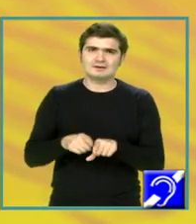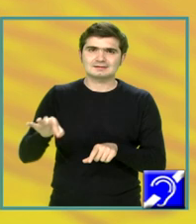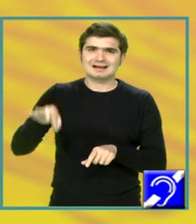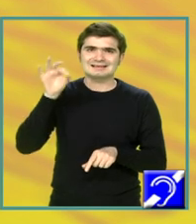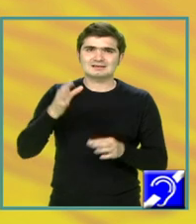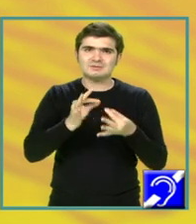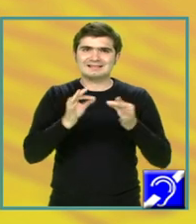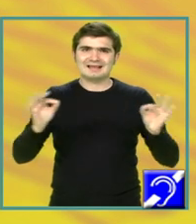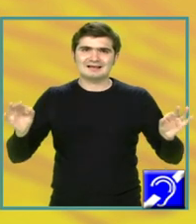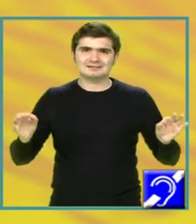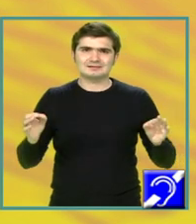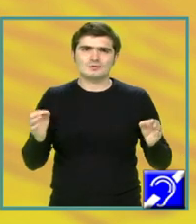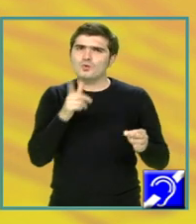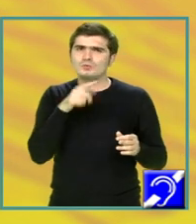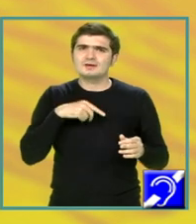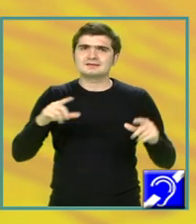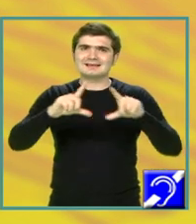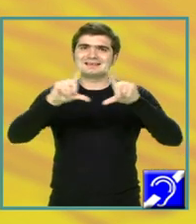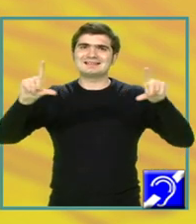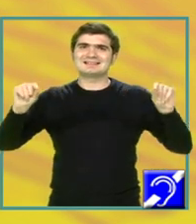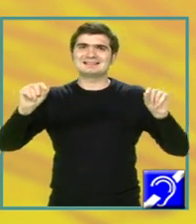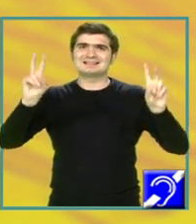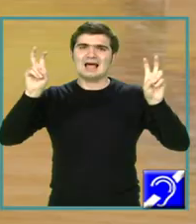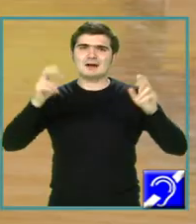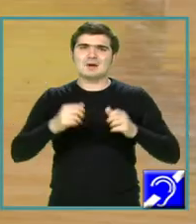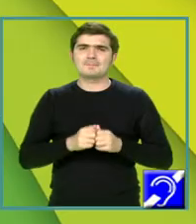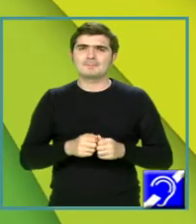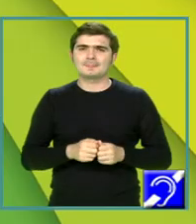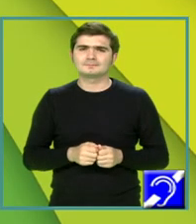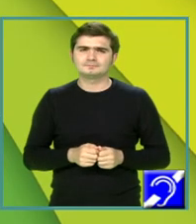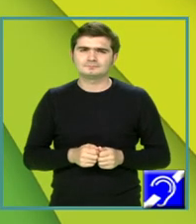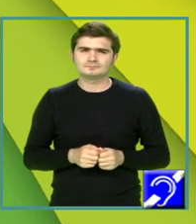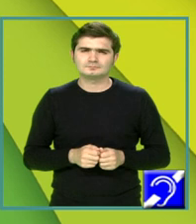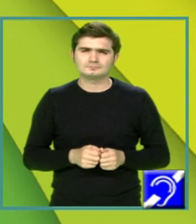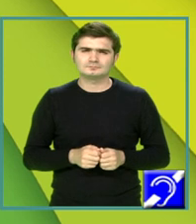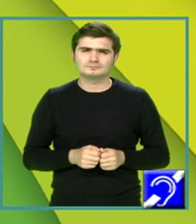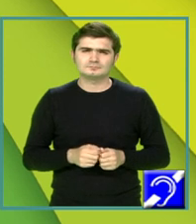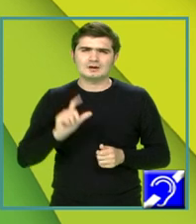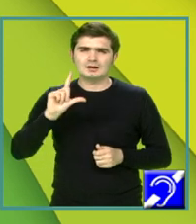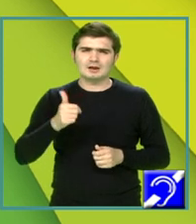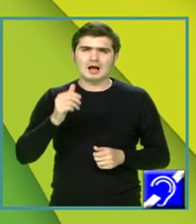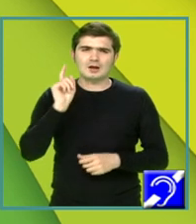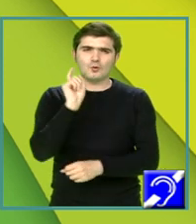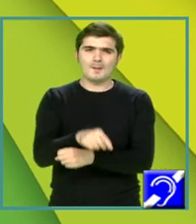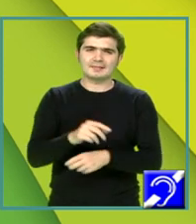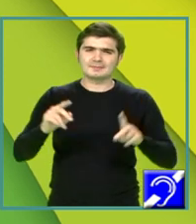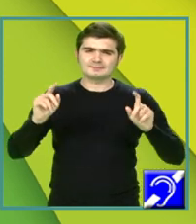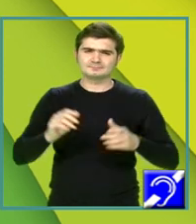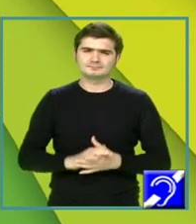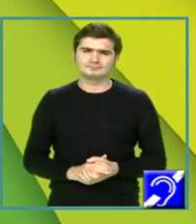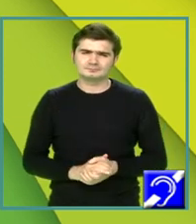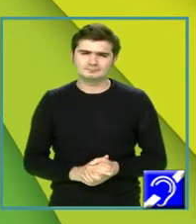în text, sintagma căreia voi trebuie să indicați sensul. Iată este sintagma la comandă.